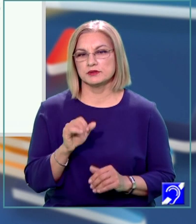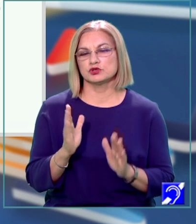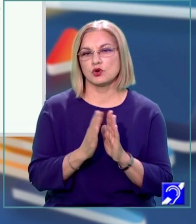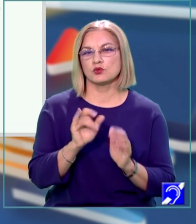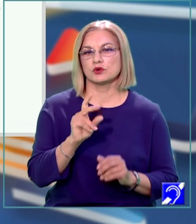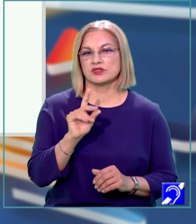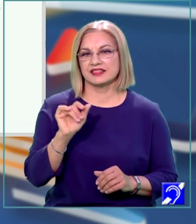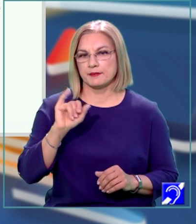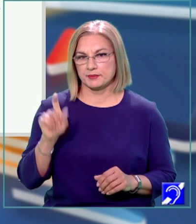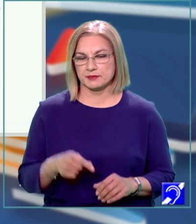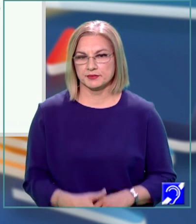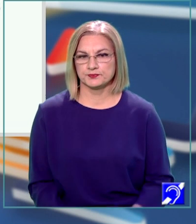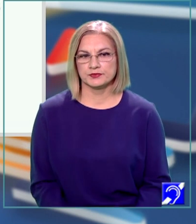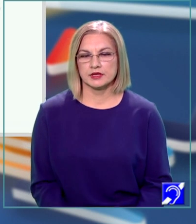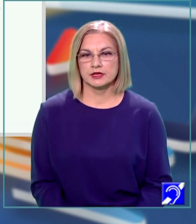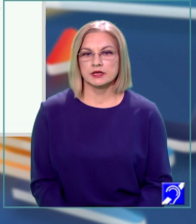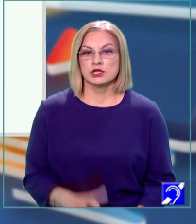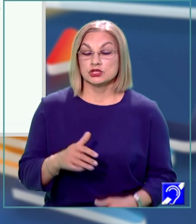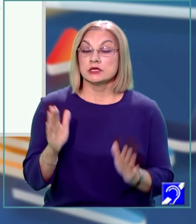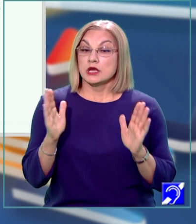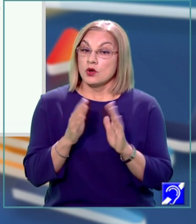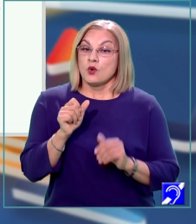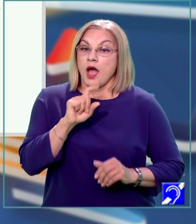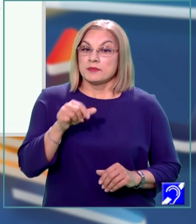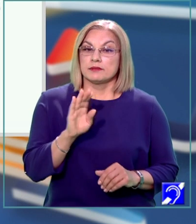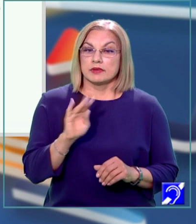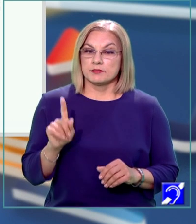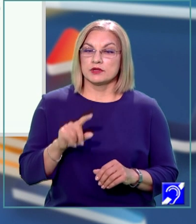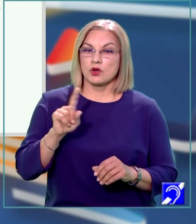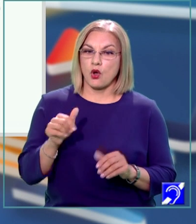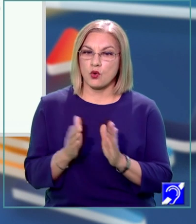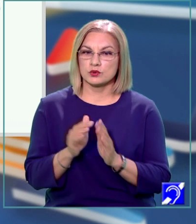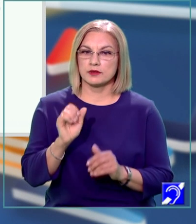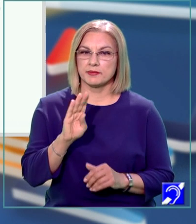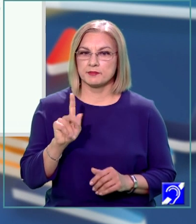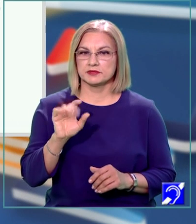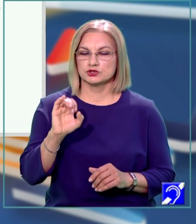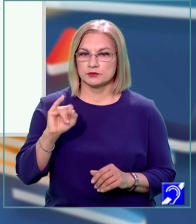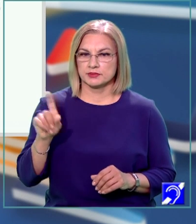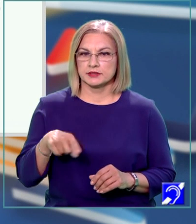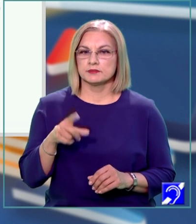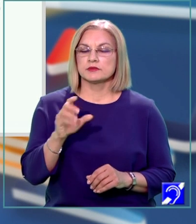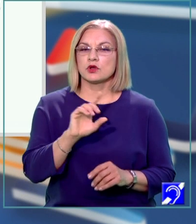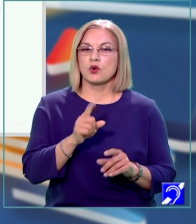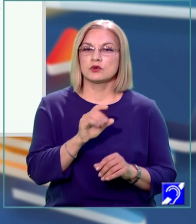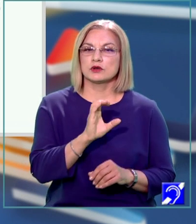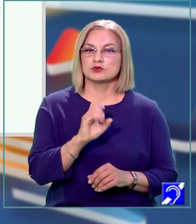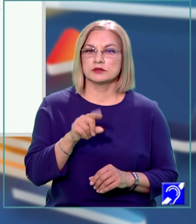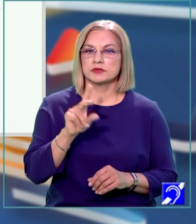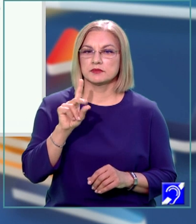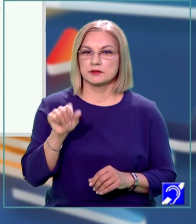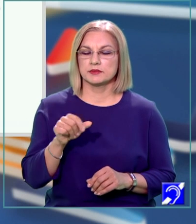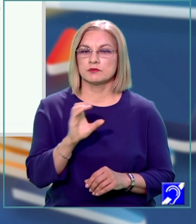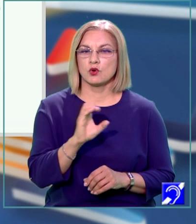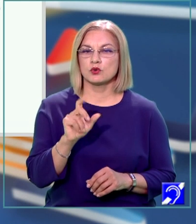congruent cu DD', congruent cu A'B', congruent cu B'C', congruent cu C'D',